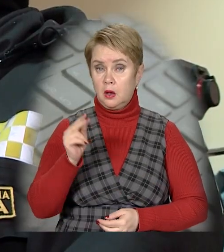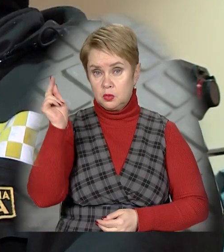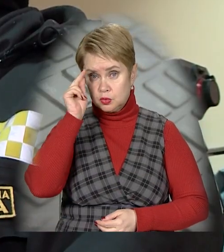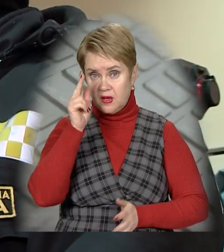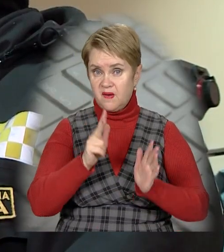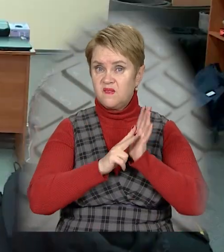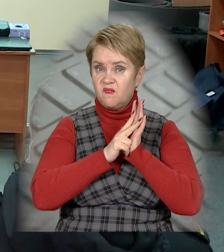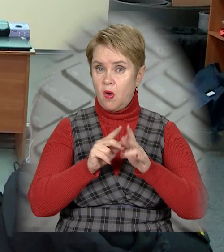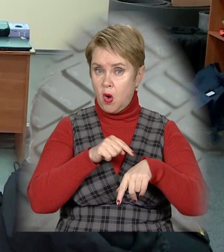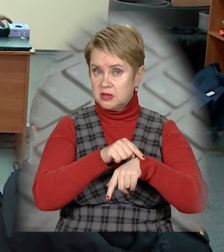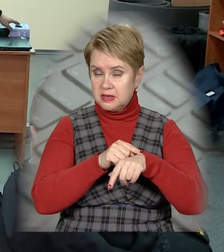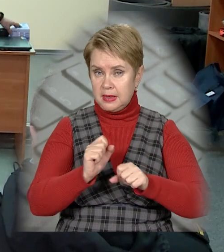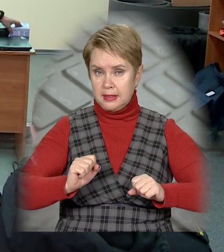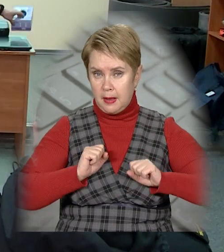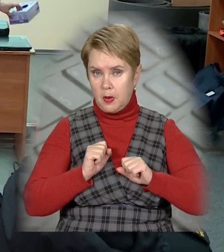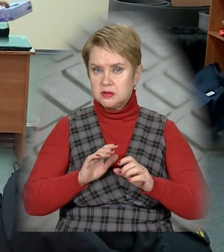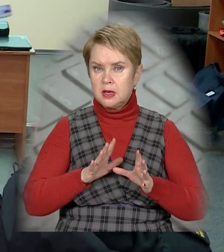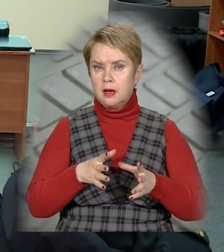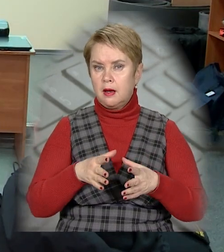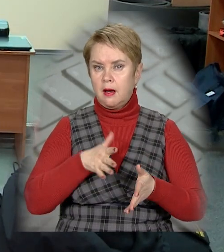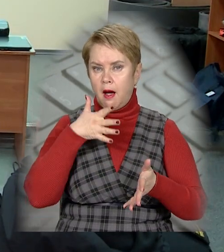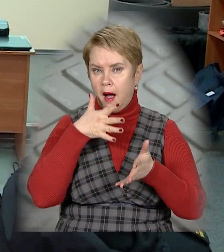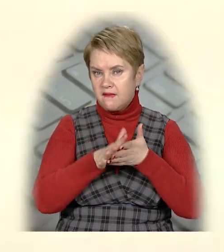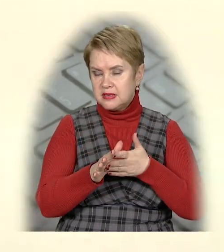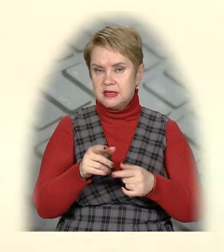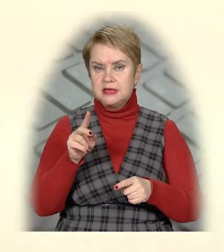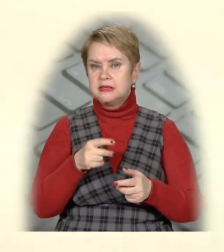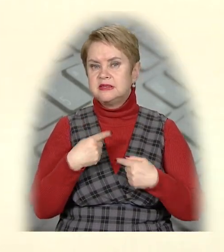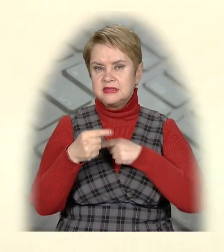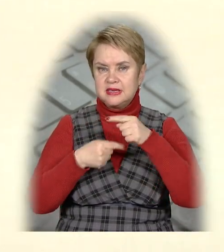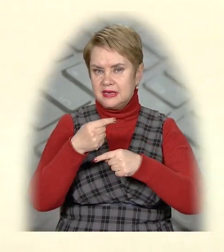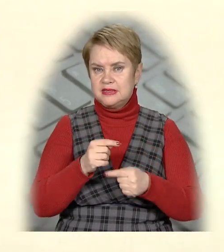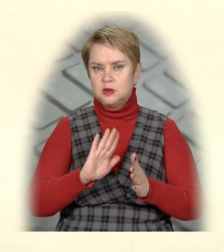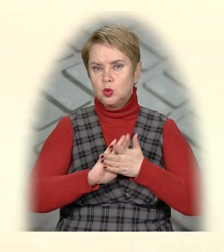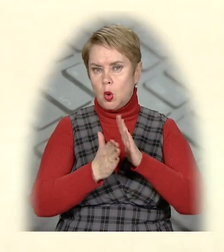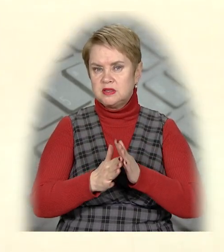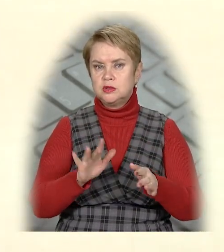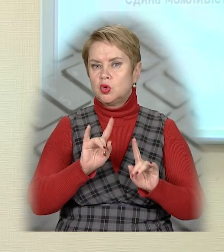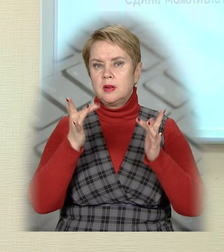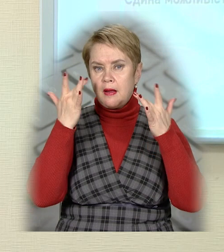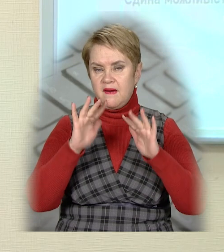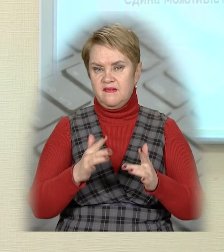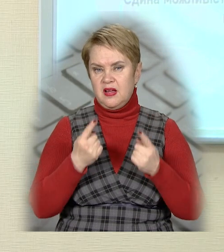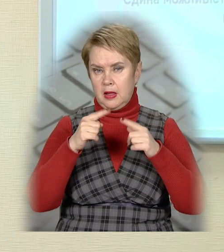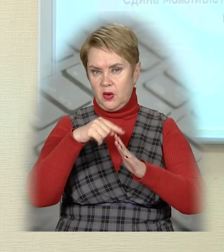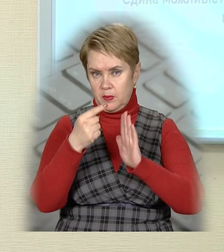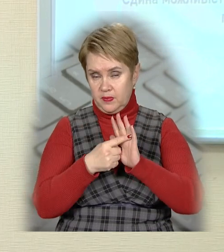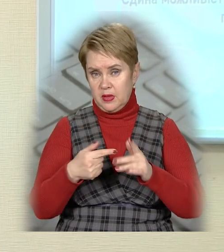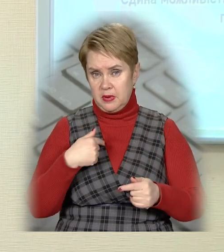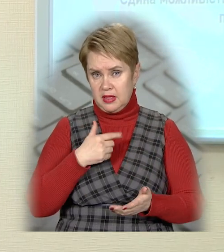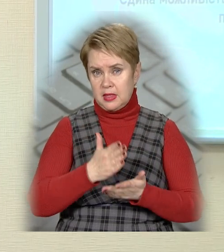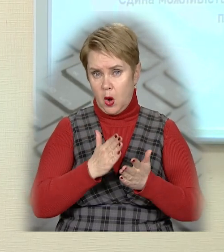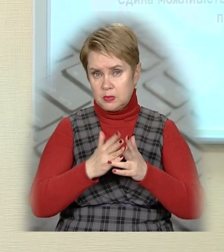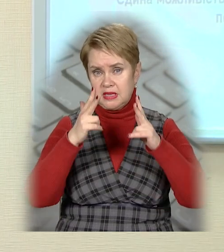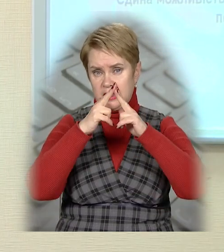8 годин. За цей час намагалися охопити найтиповіші ситуації, що трапляються у великому місті. Ми знаходимося в такому дуже